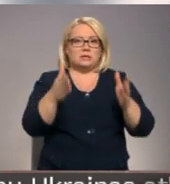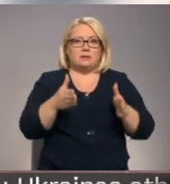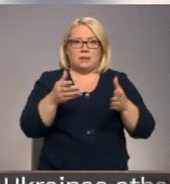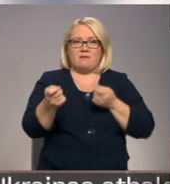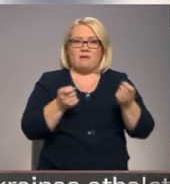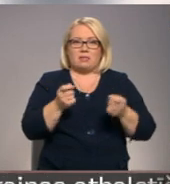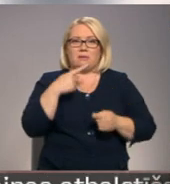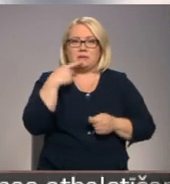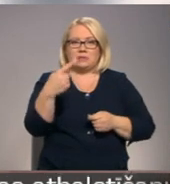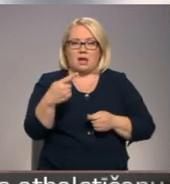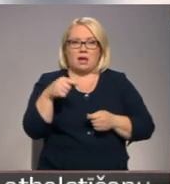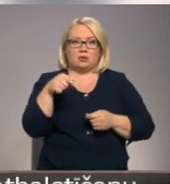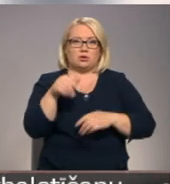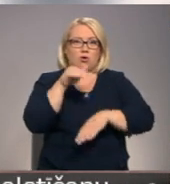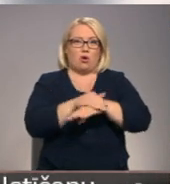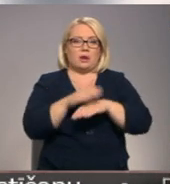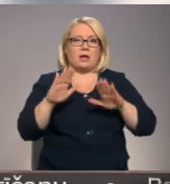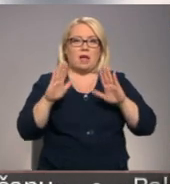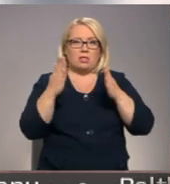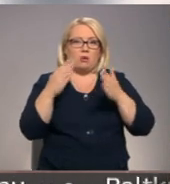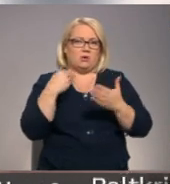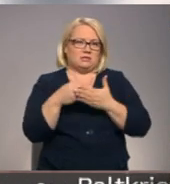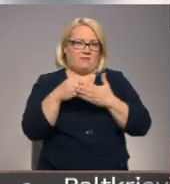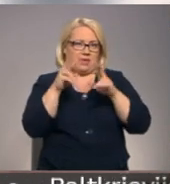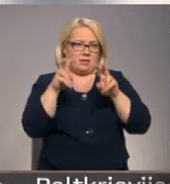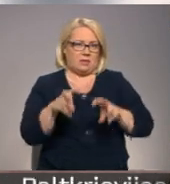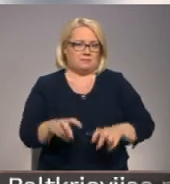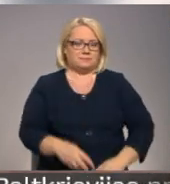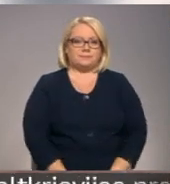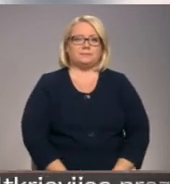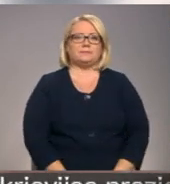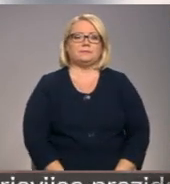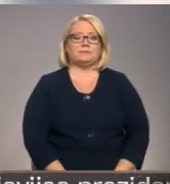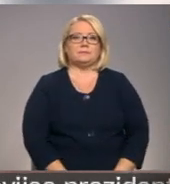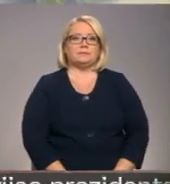vadība norāda, ka konkrētais gadījums tiek izvērtēts. Turpina Vidusdaugavs TV.